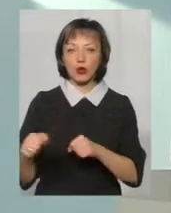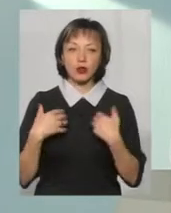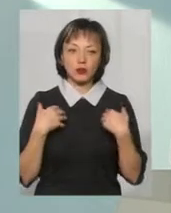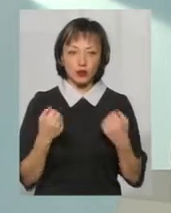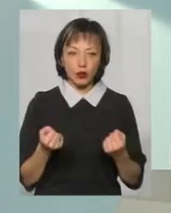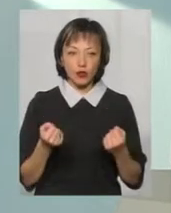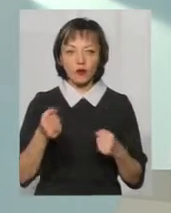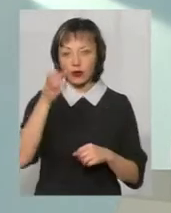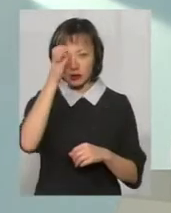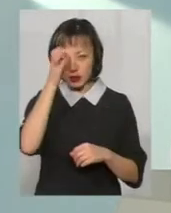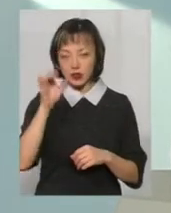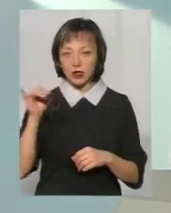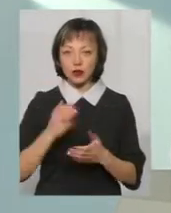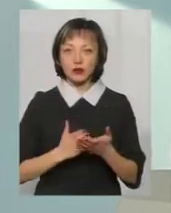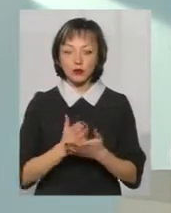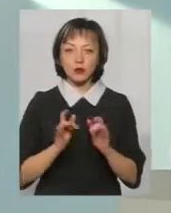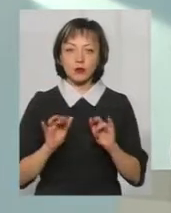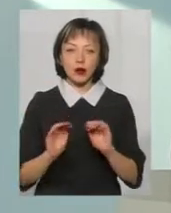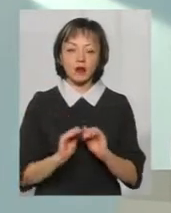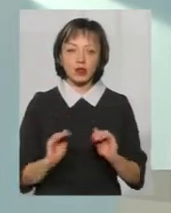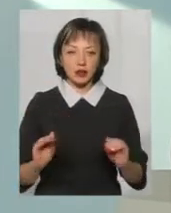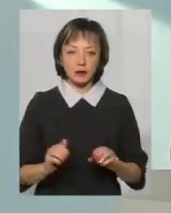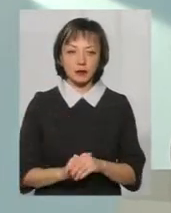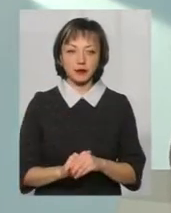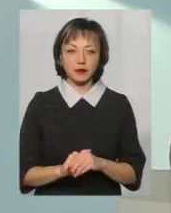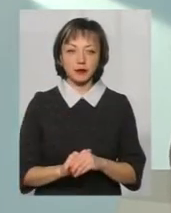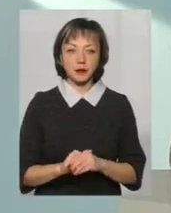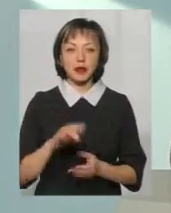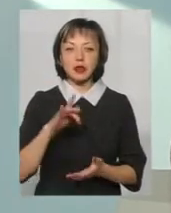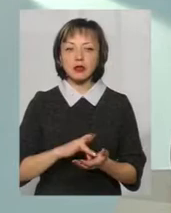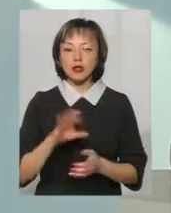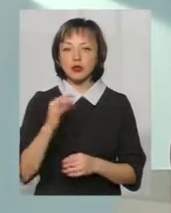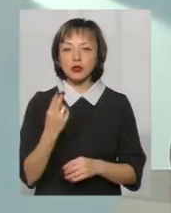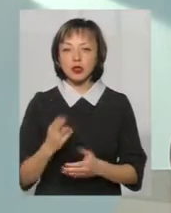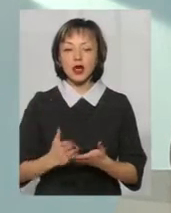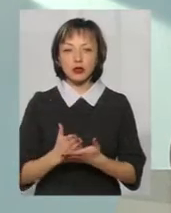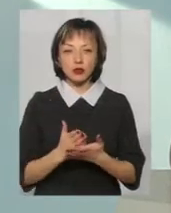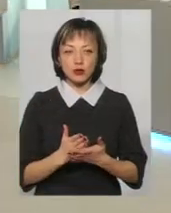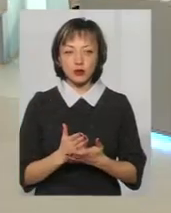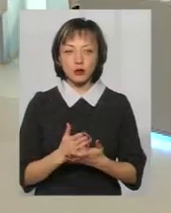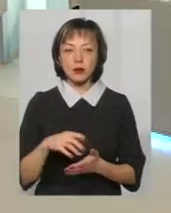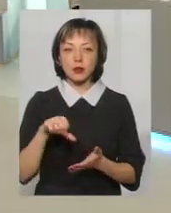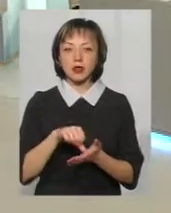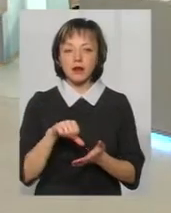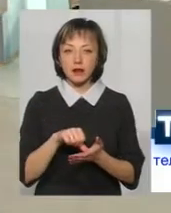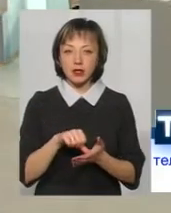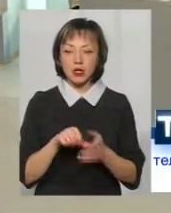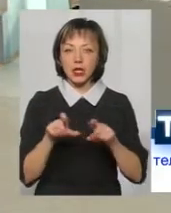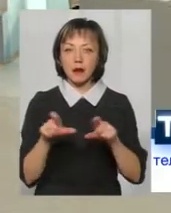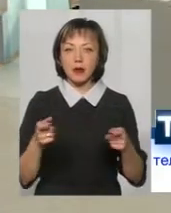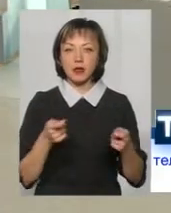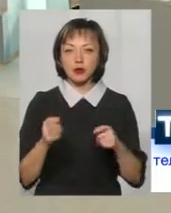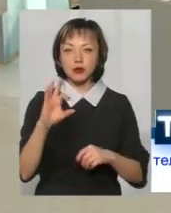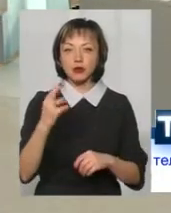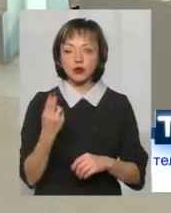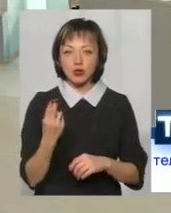'я, освіта і служба у справах дітей. Центр соціальних служб, представник департаменту